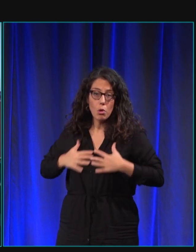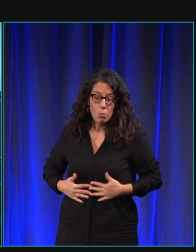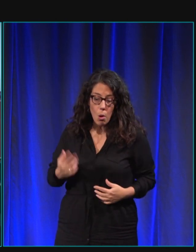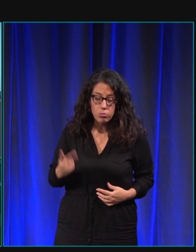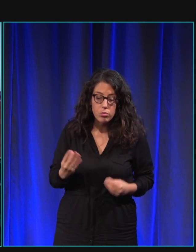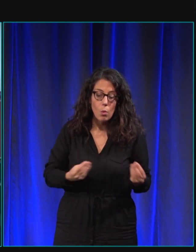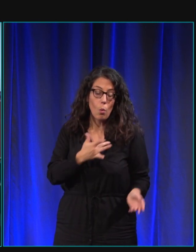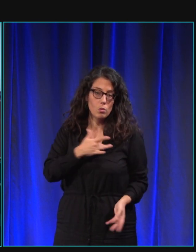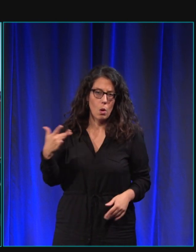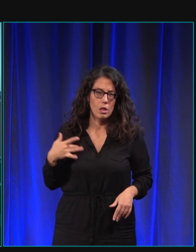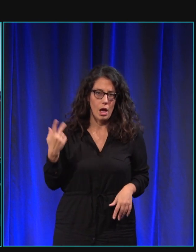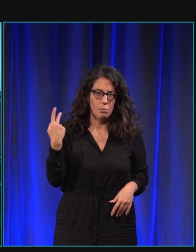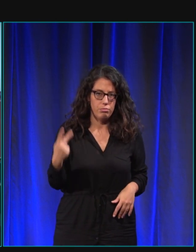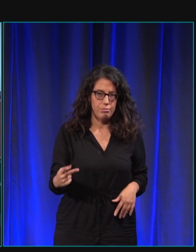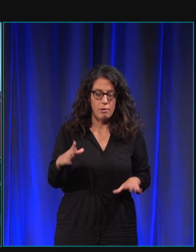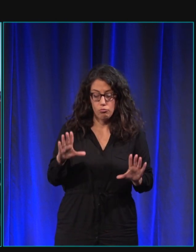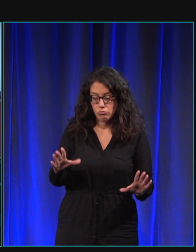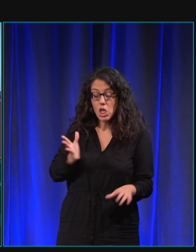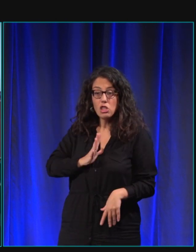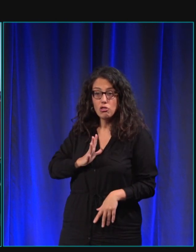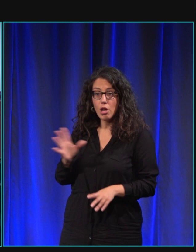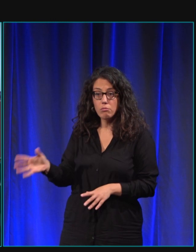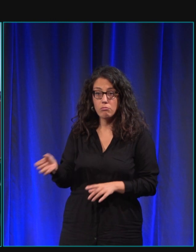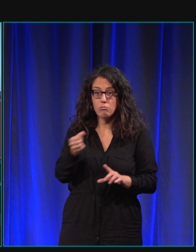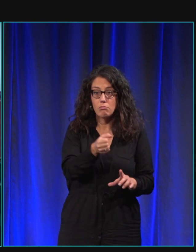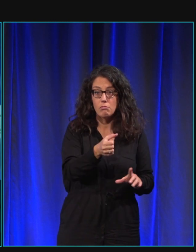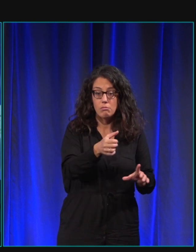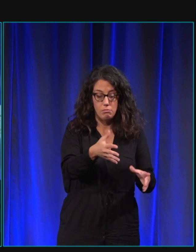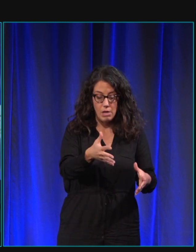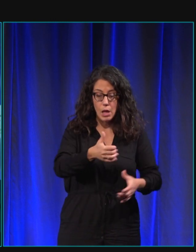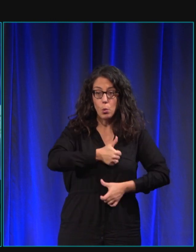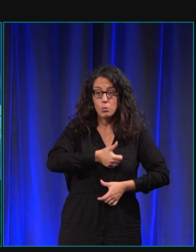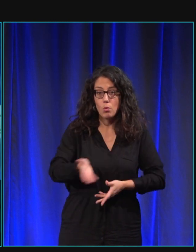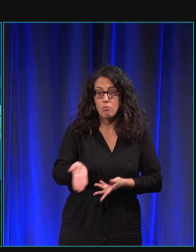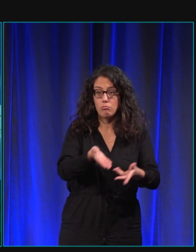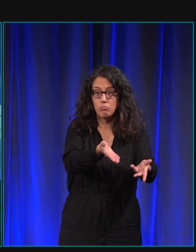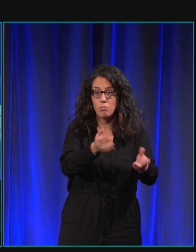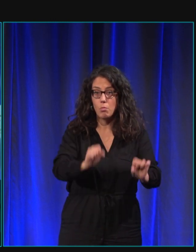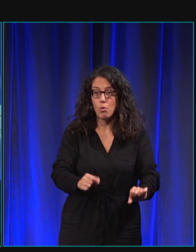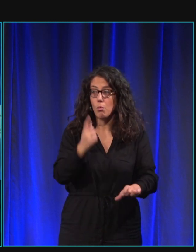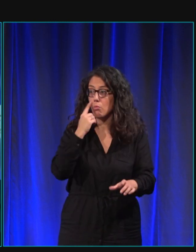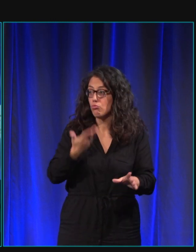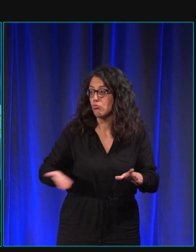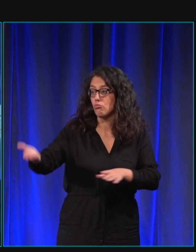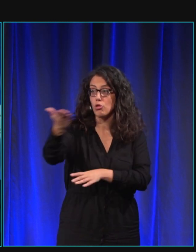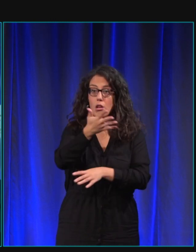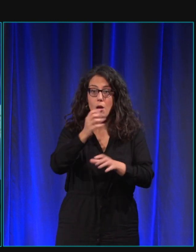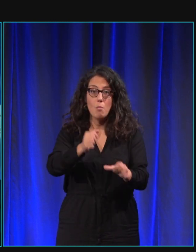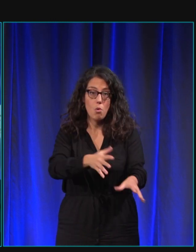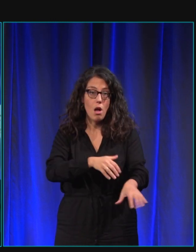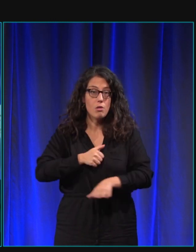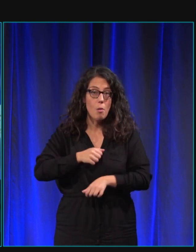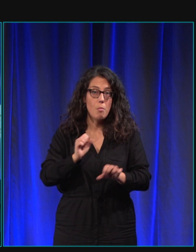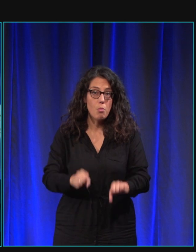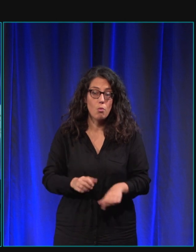santé et dans ce cas là ces chiens sont tout simplement remis à l'adoption pour des particuliers comme vous et moi voilà et